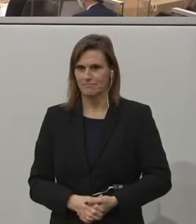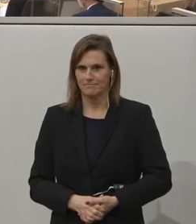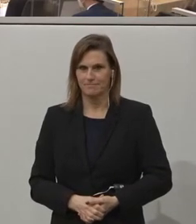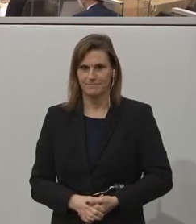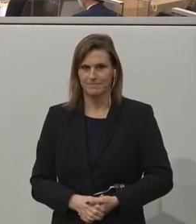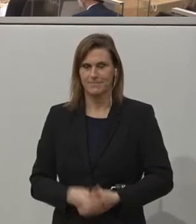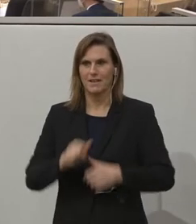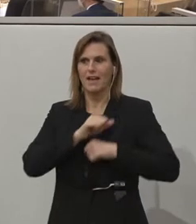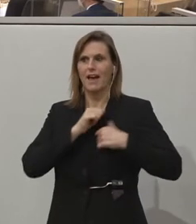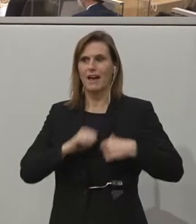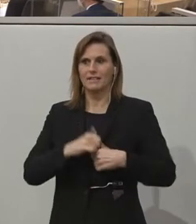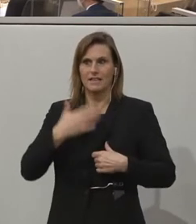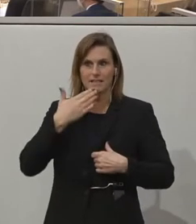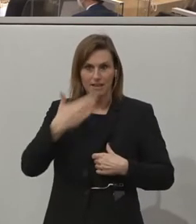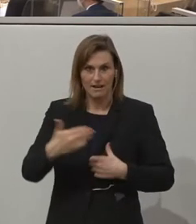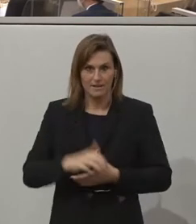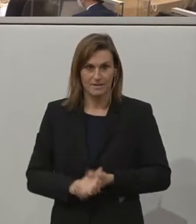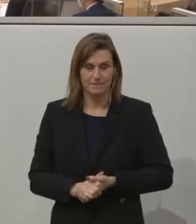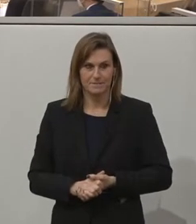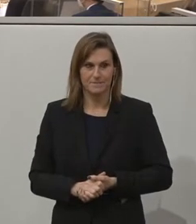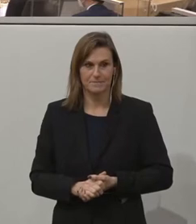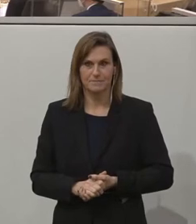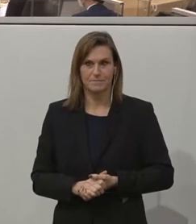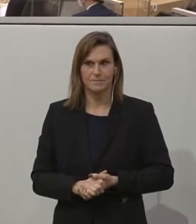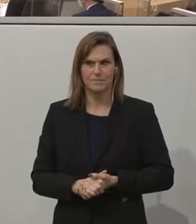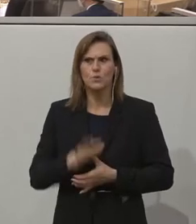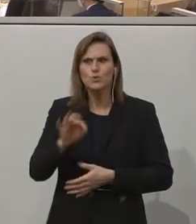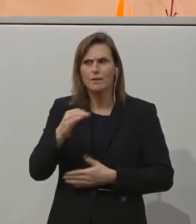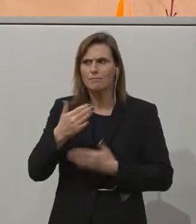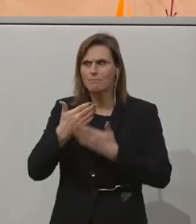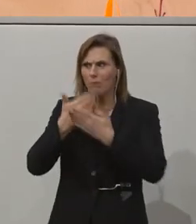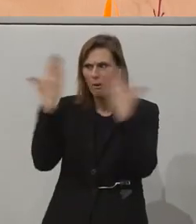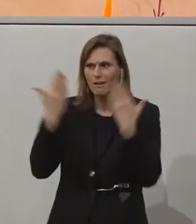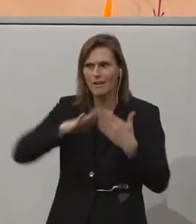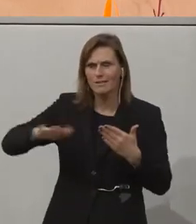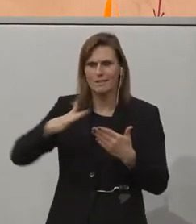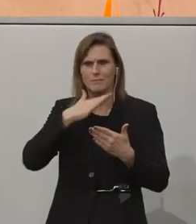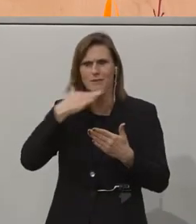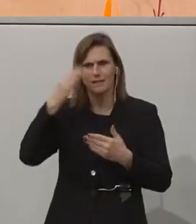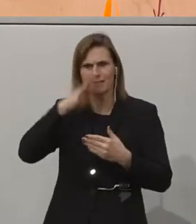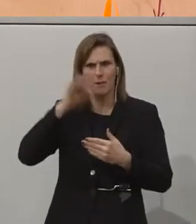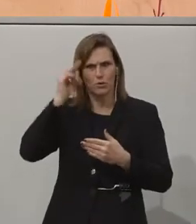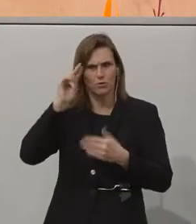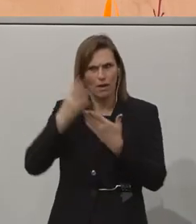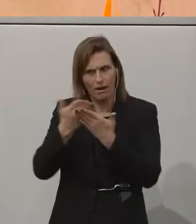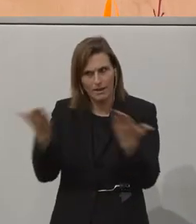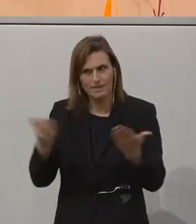Herzlichen Dank, guten Morgen, meine sehr verehrten Damen und Herren,